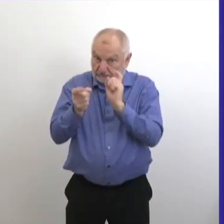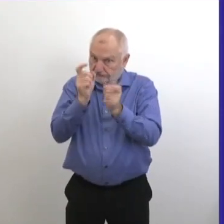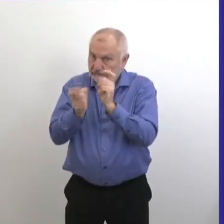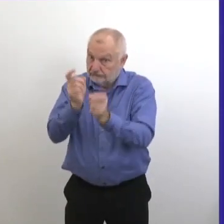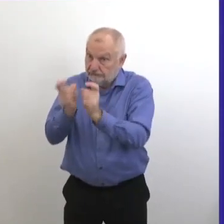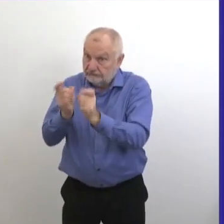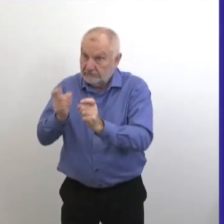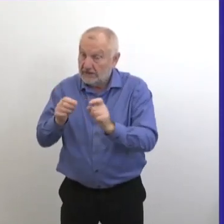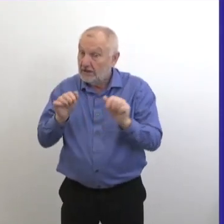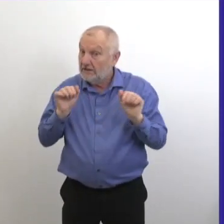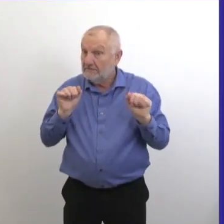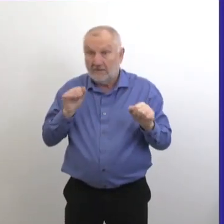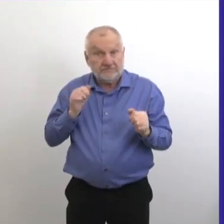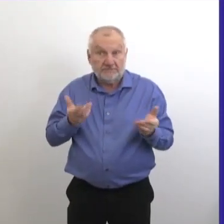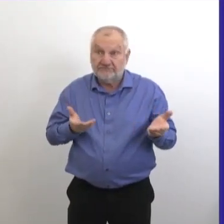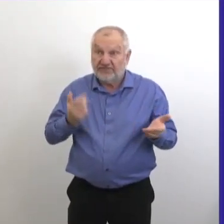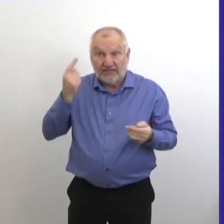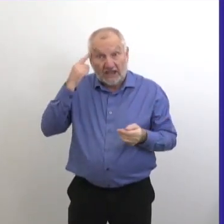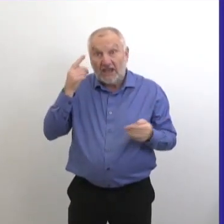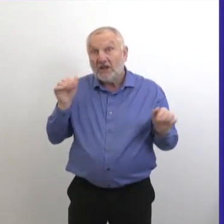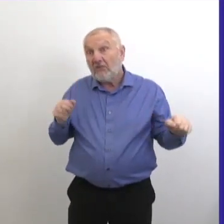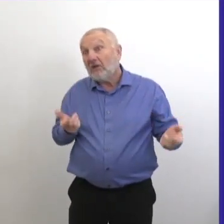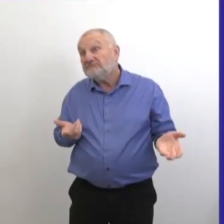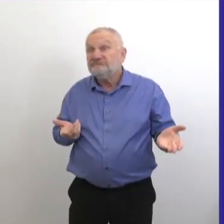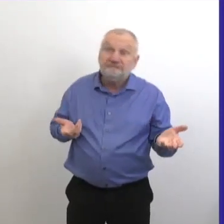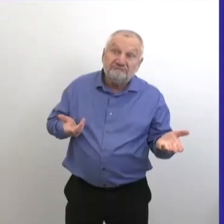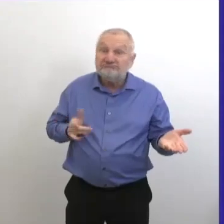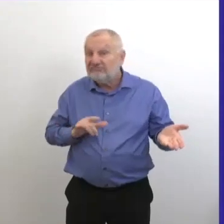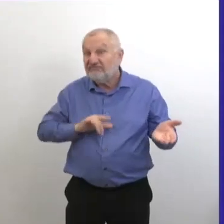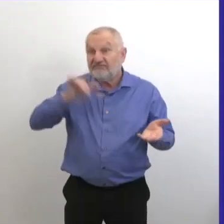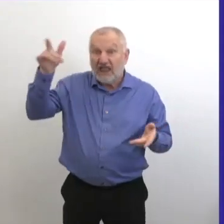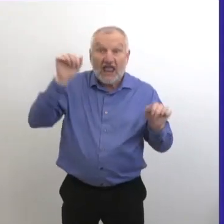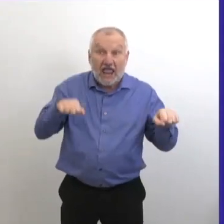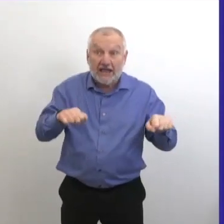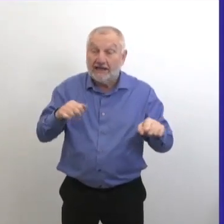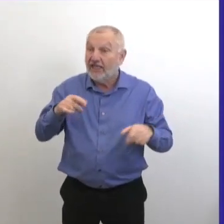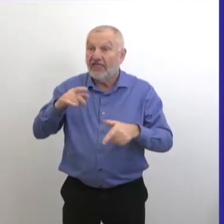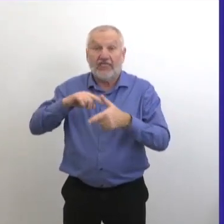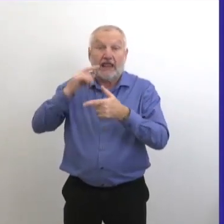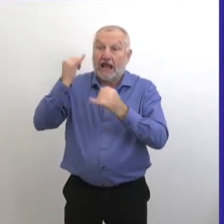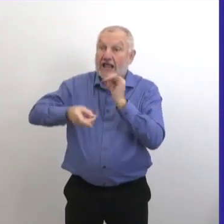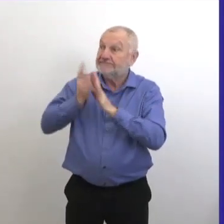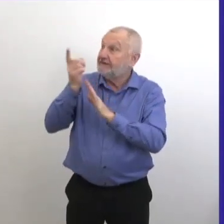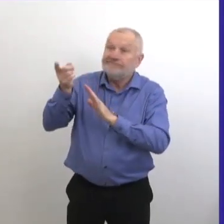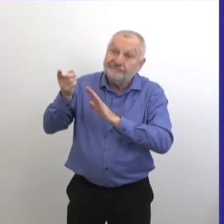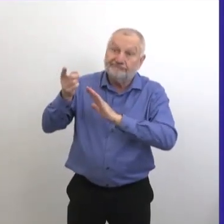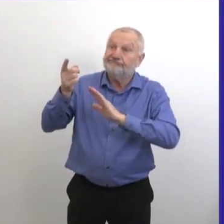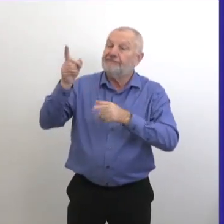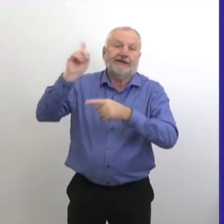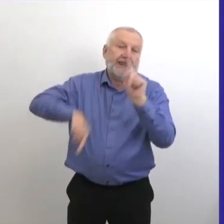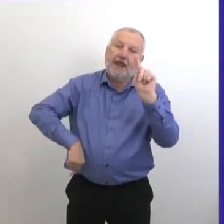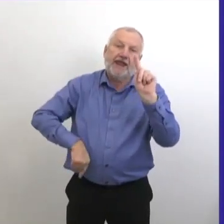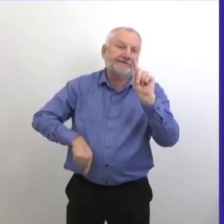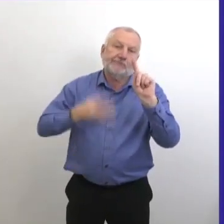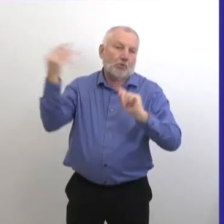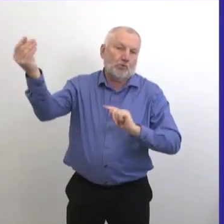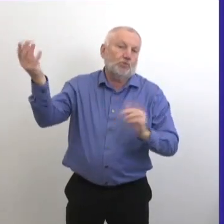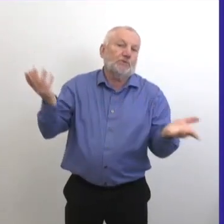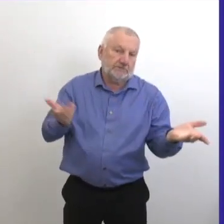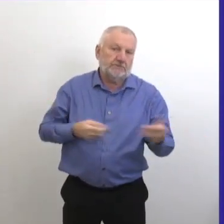n'importe quel pays. Donc, vos plans de voyage pourraient être complètement dérangés. Si vous décidez de faire un déplacement non essentiel